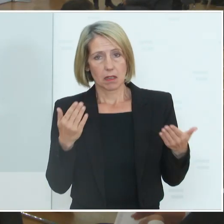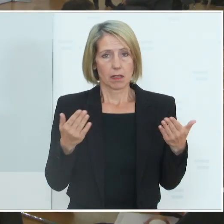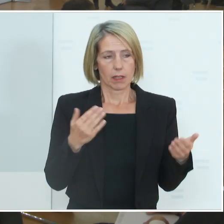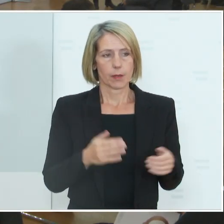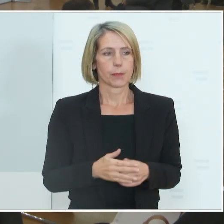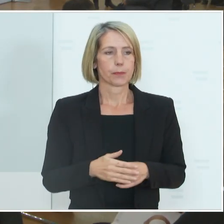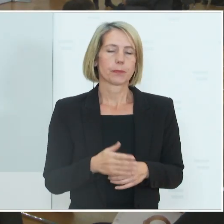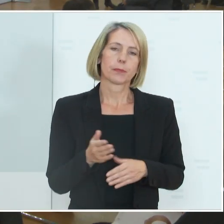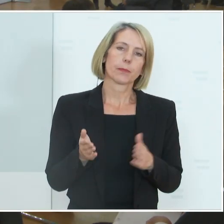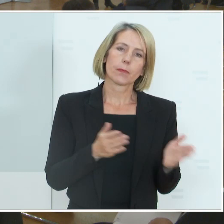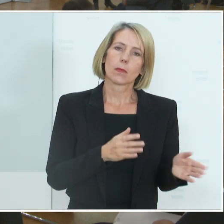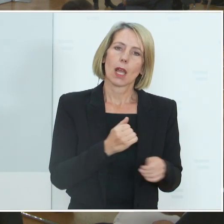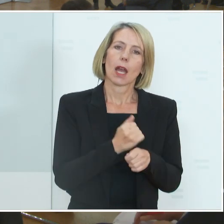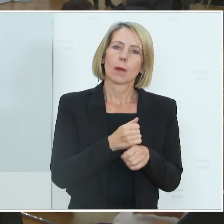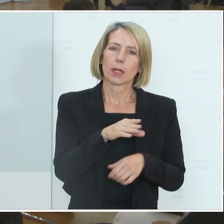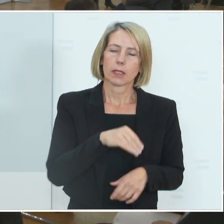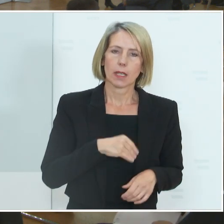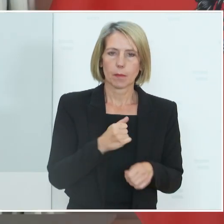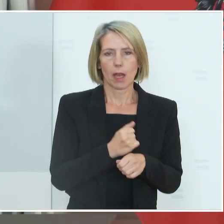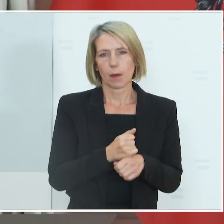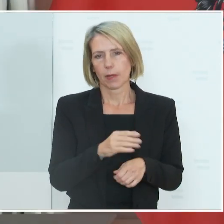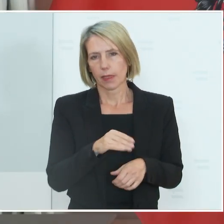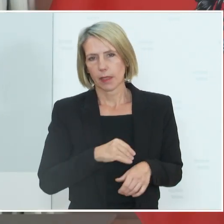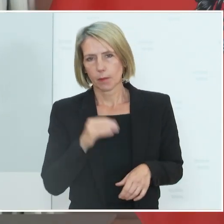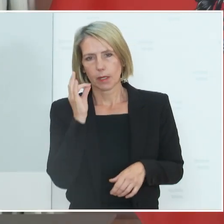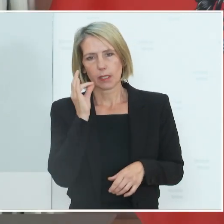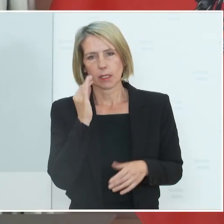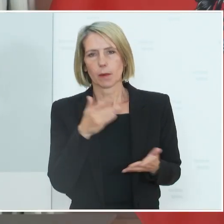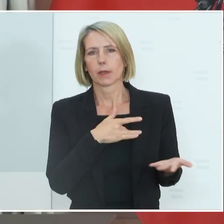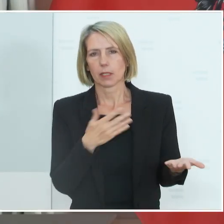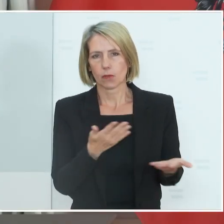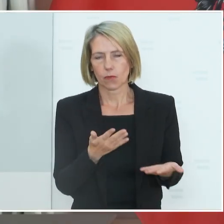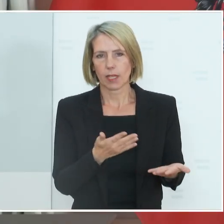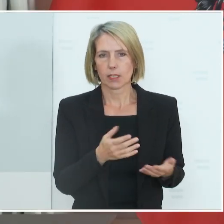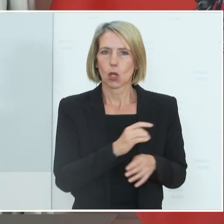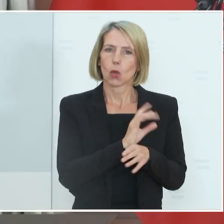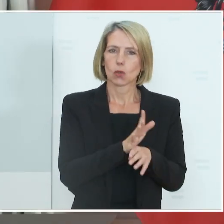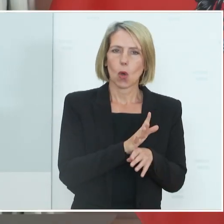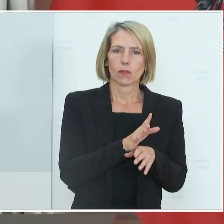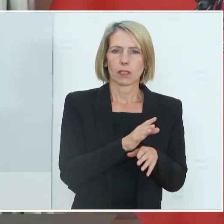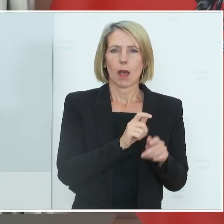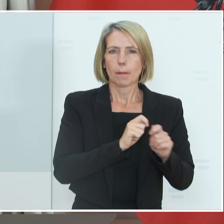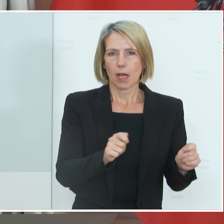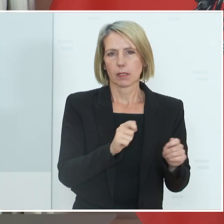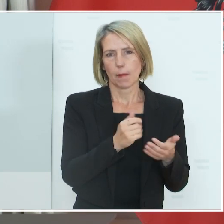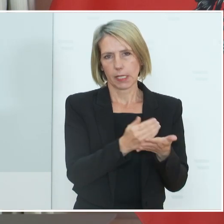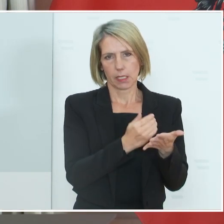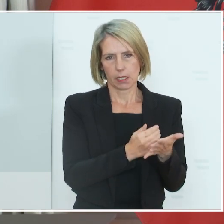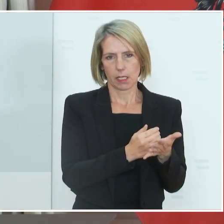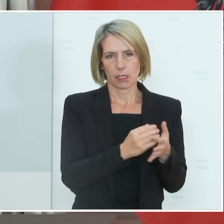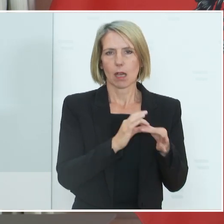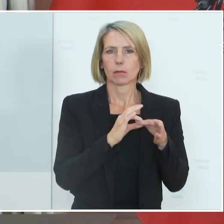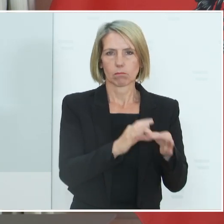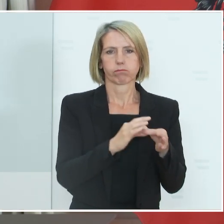Was Arbeitnehmerinnen und Arbeitnehmer betrifft, glaube ich, muss man zwei Dinge unterscheiden. Einerseits die Regeln, die es gibt im Covid-Maßnahmengesetz. Das sind also die Möglichkeiten